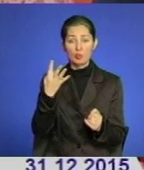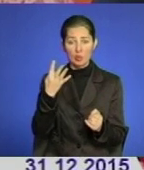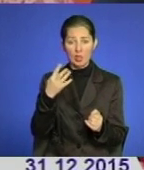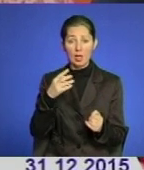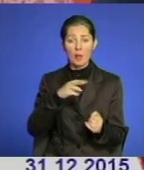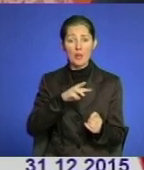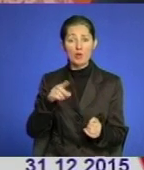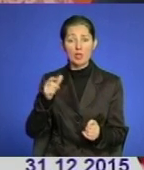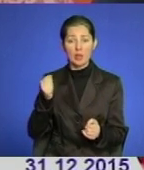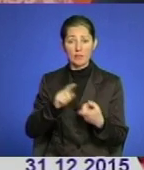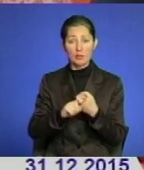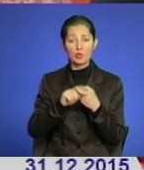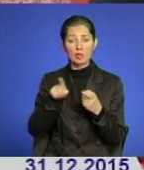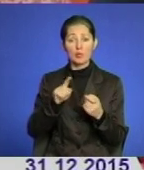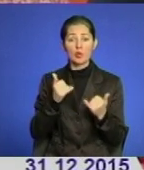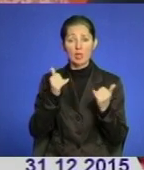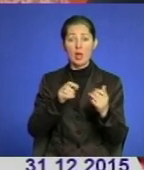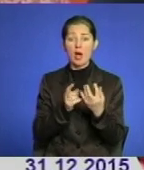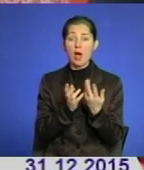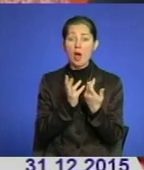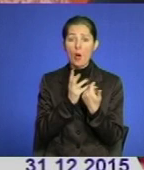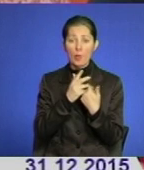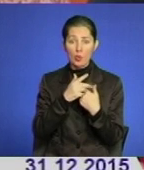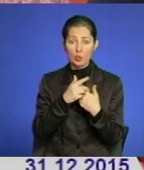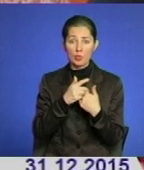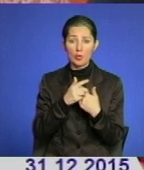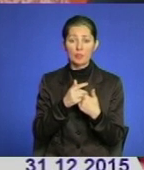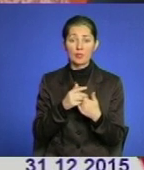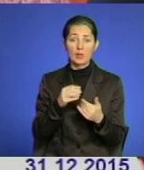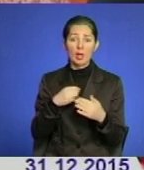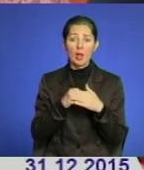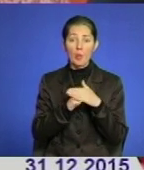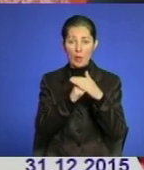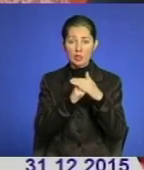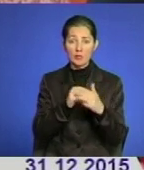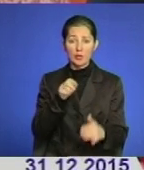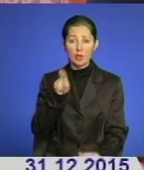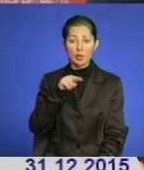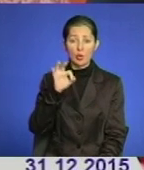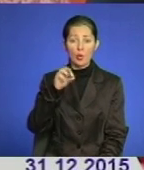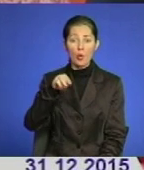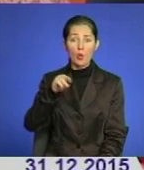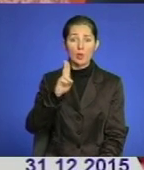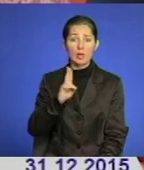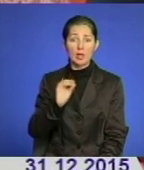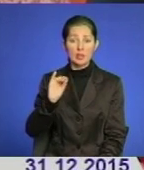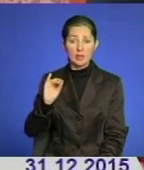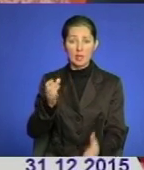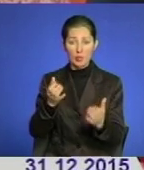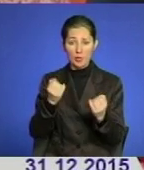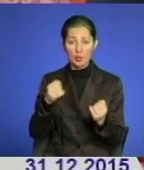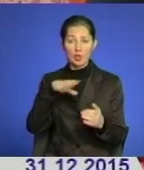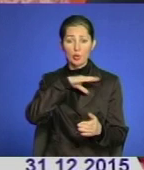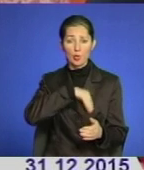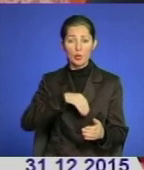'язку з тим, що для обрахунку базової дотації береться доходи